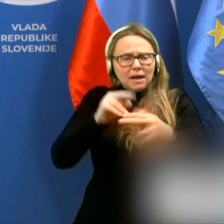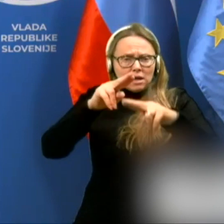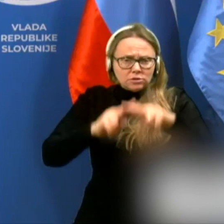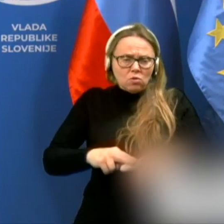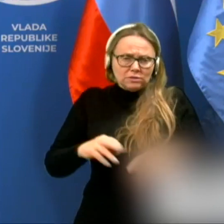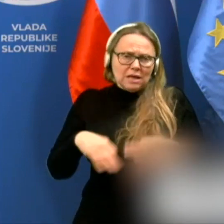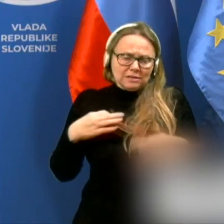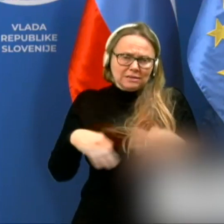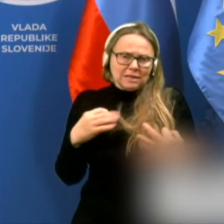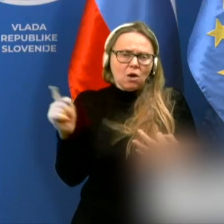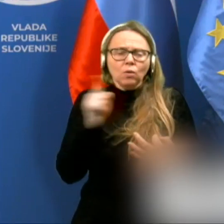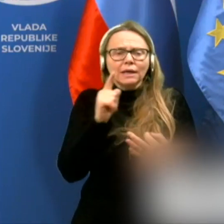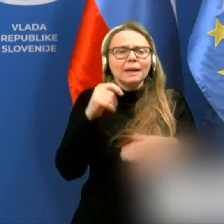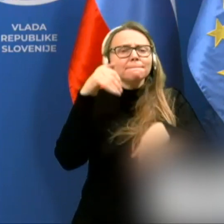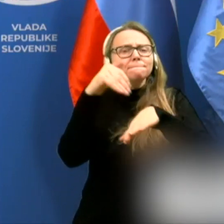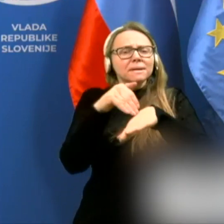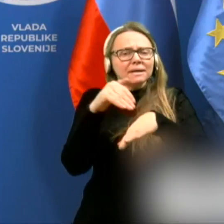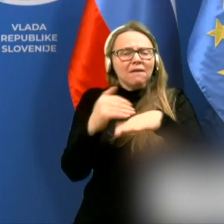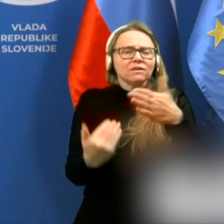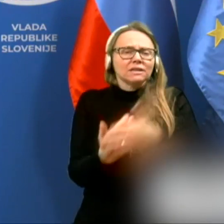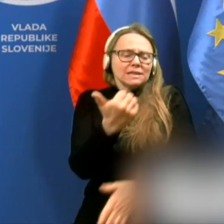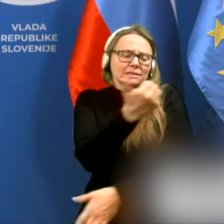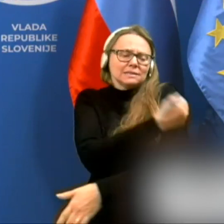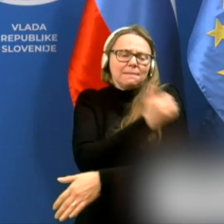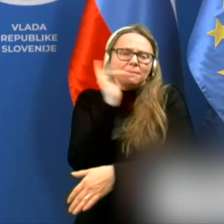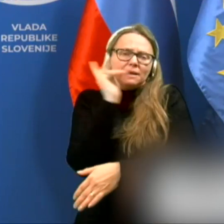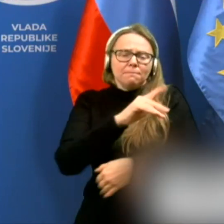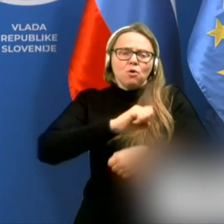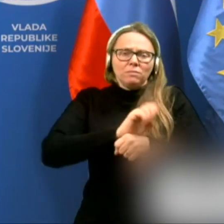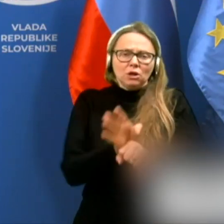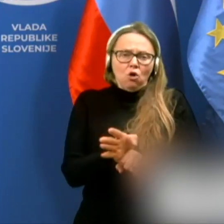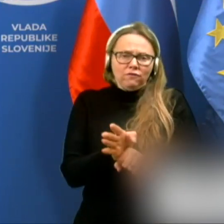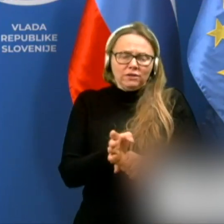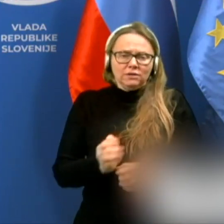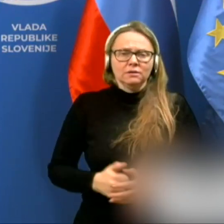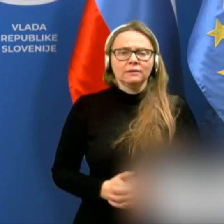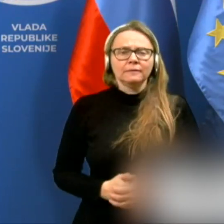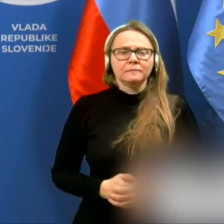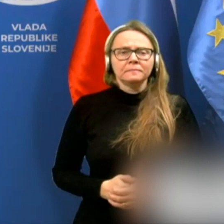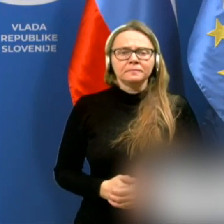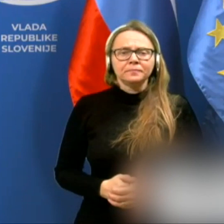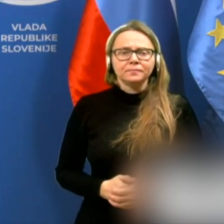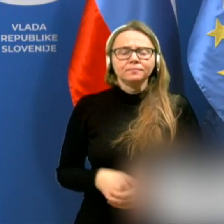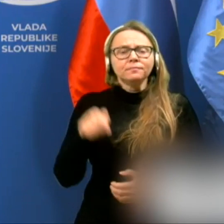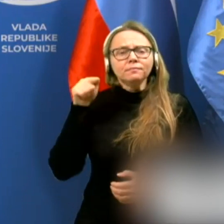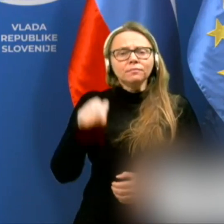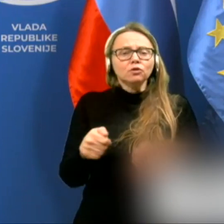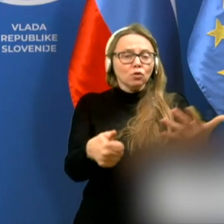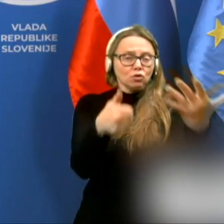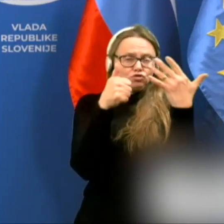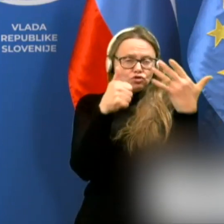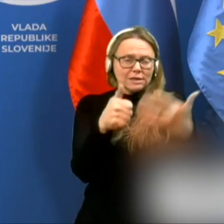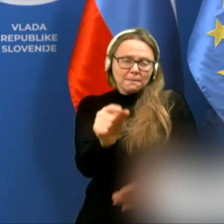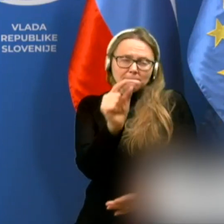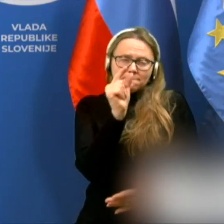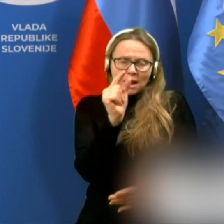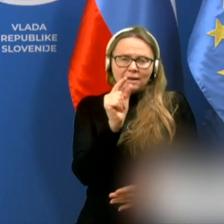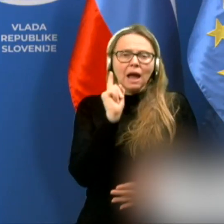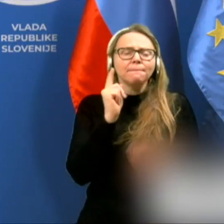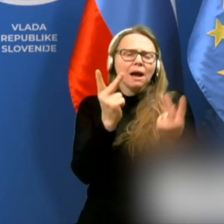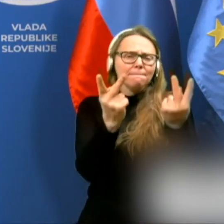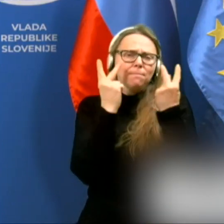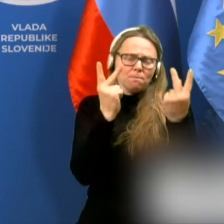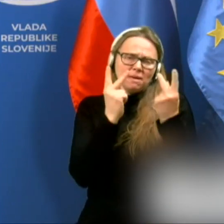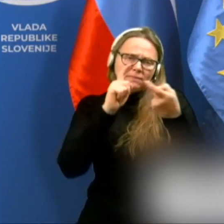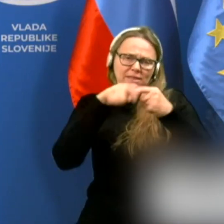zdrav in prijavite se za cepljenje proti COVID-u. To je šest malih a pomembnih korakov,